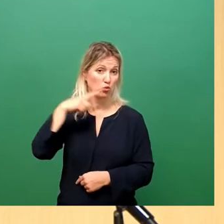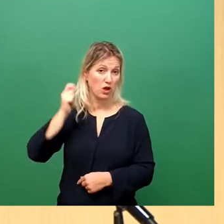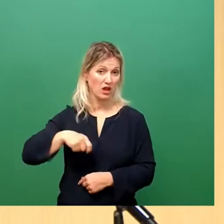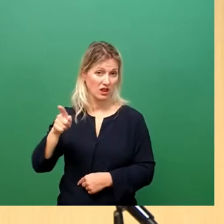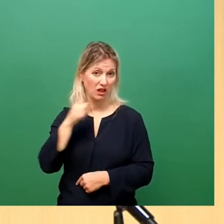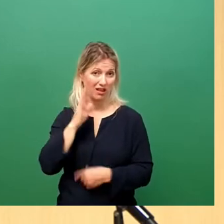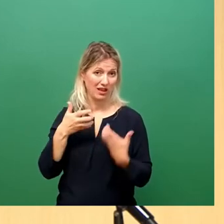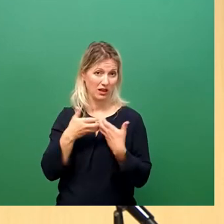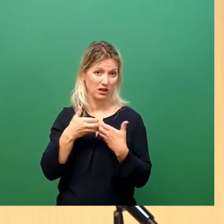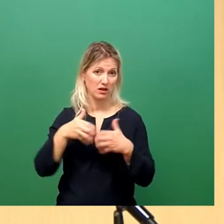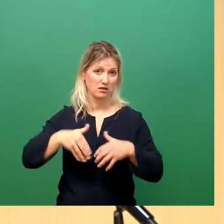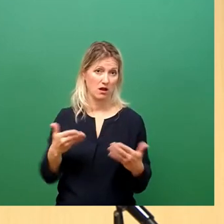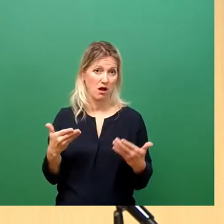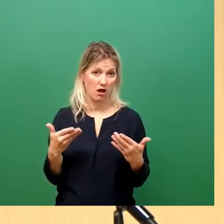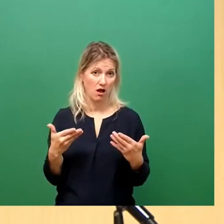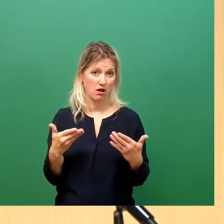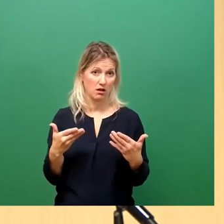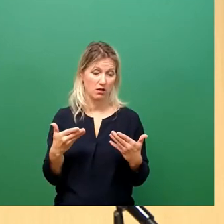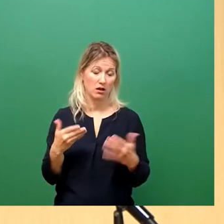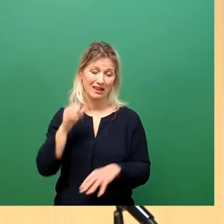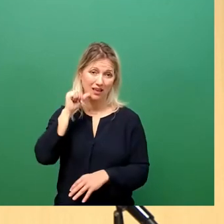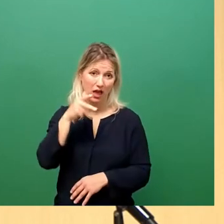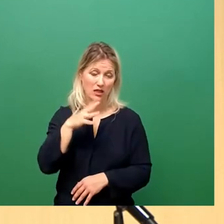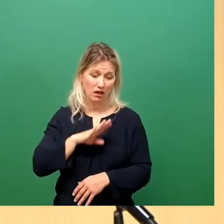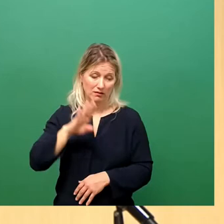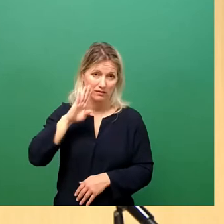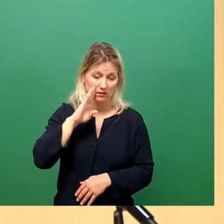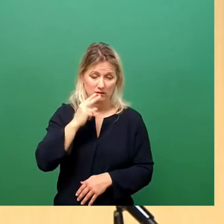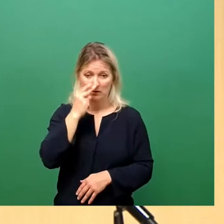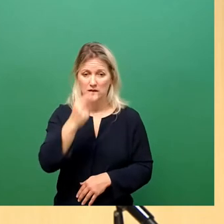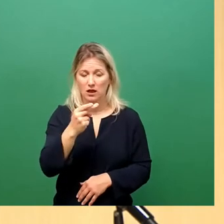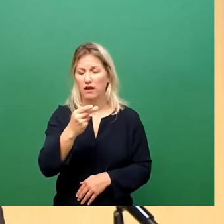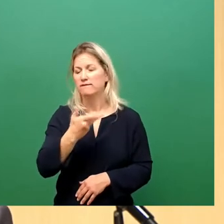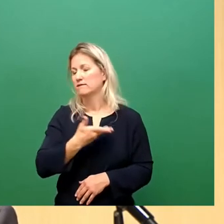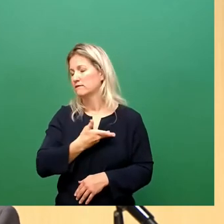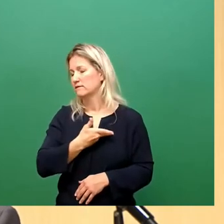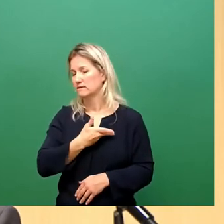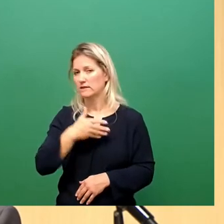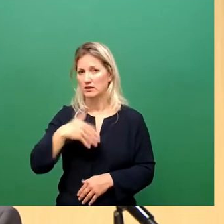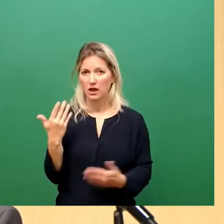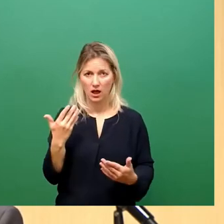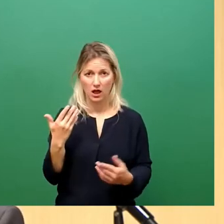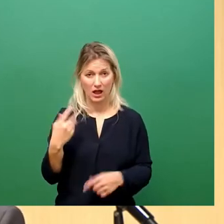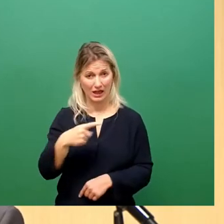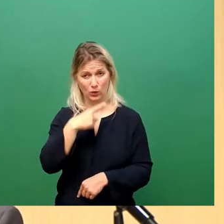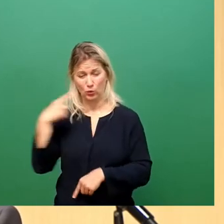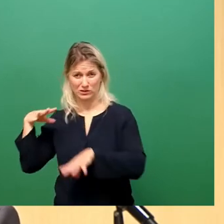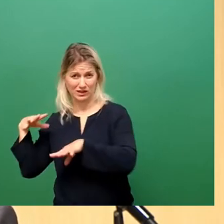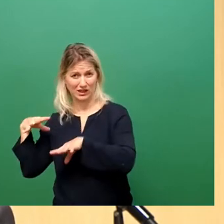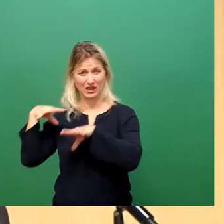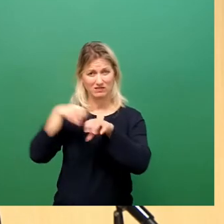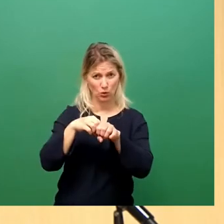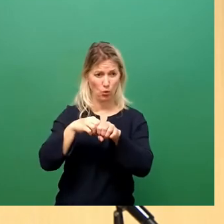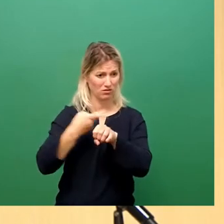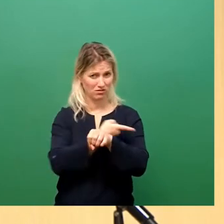Und jeden Tag erreichen uns schreckliche Bilder. Das Leid, das die russische Invasion über die Menschen in der Ukraine gebracht hat,